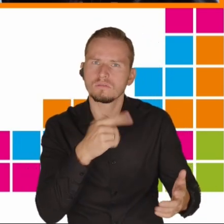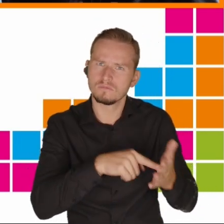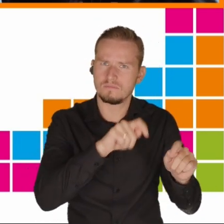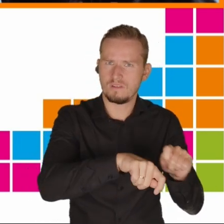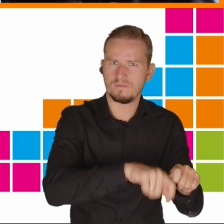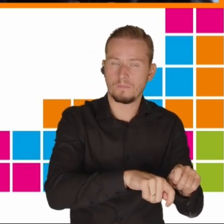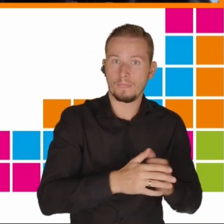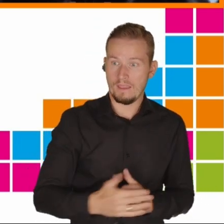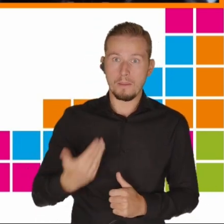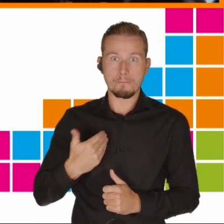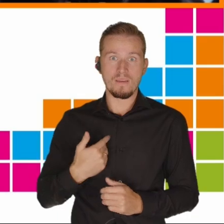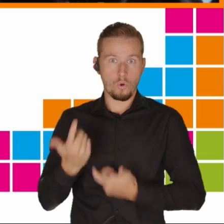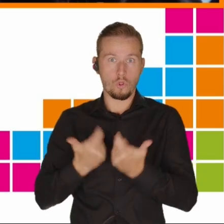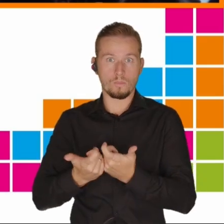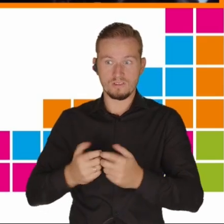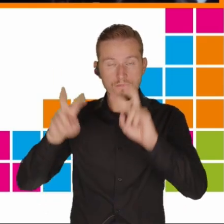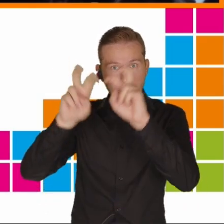randomizowane badania kontrolowane.